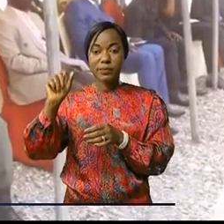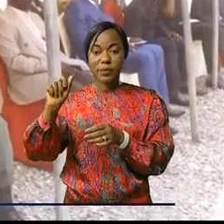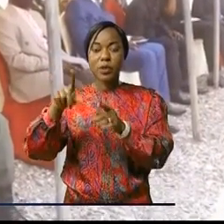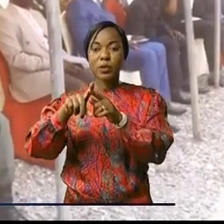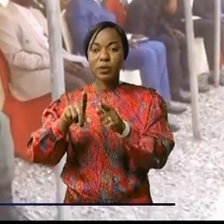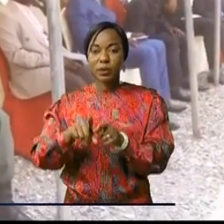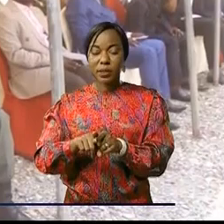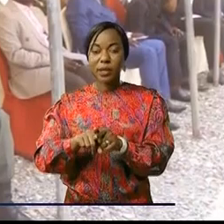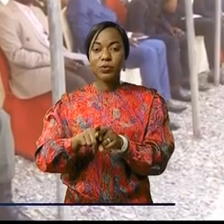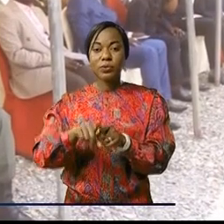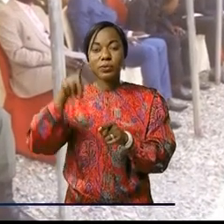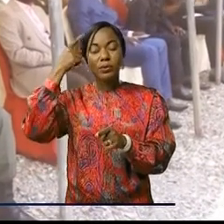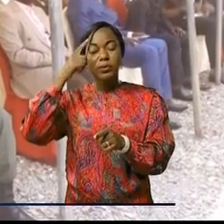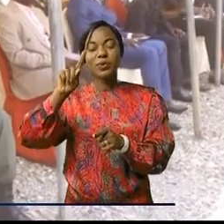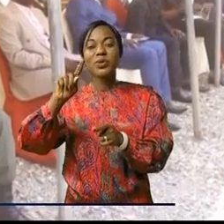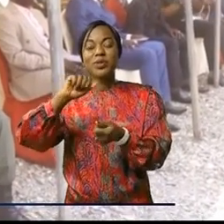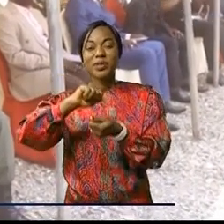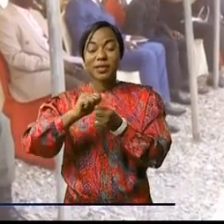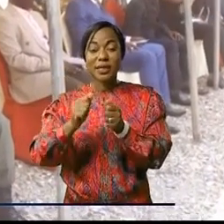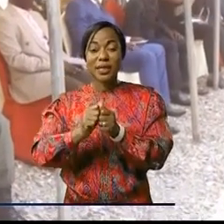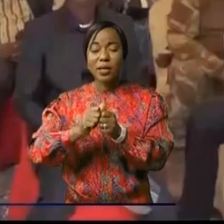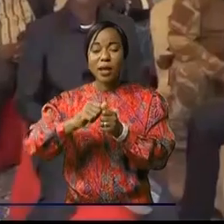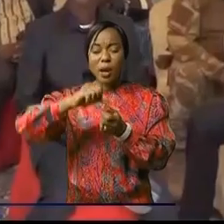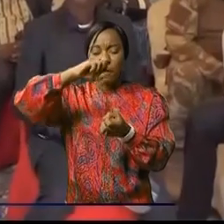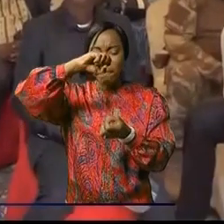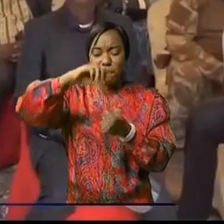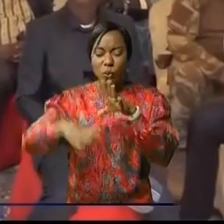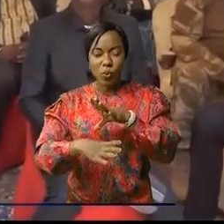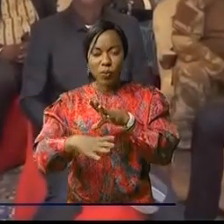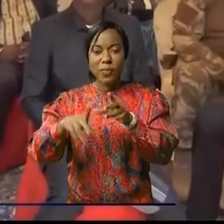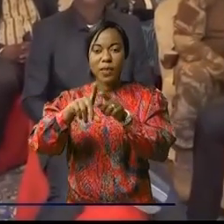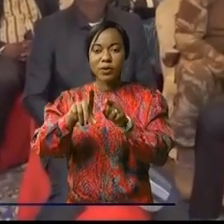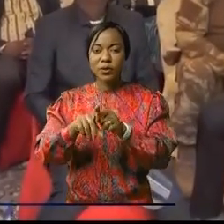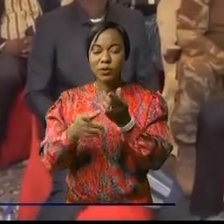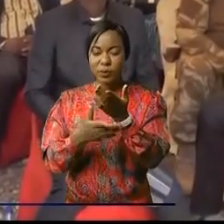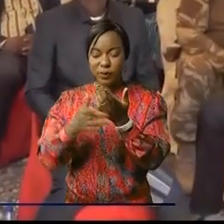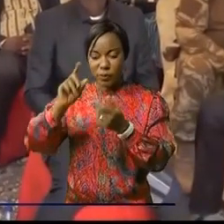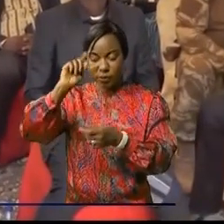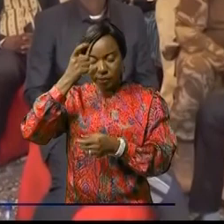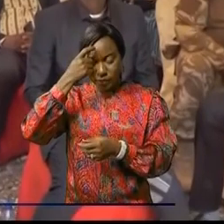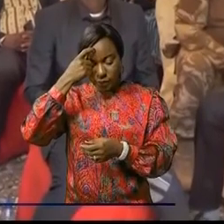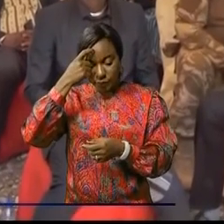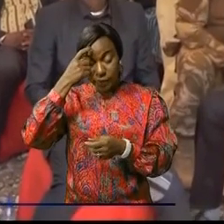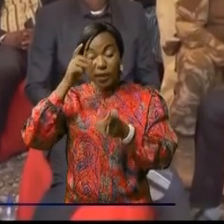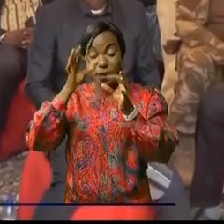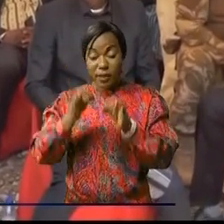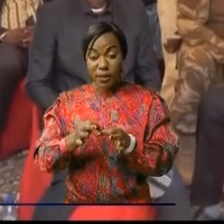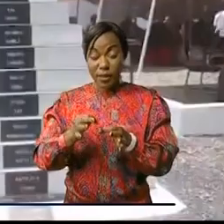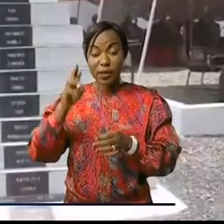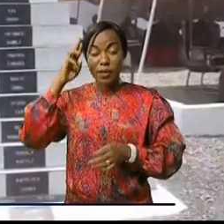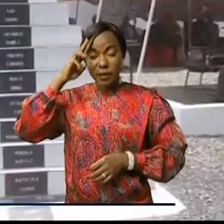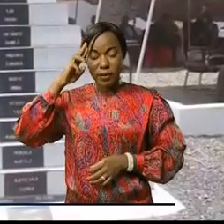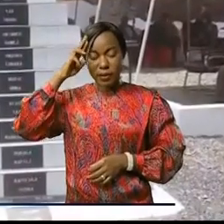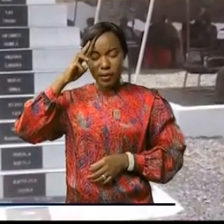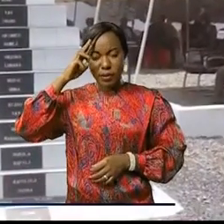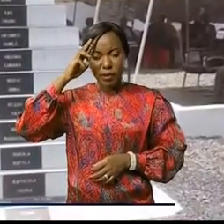accident de travail en pleine manipulation des explosifs comme le devoir le leur demandait. Toute une stèle en leur mémoire a été